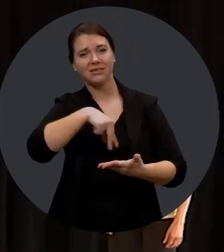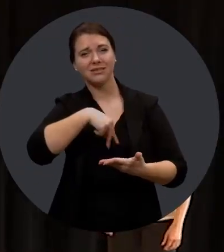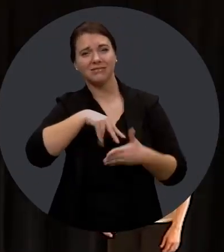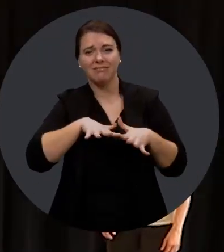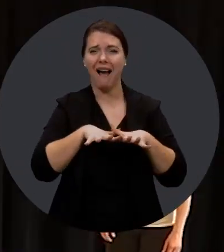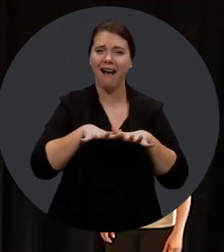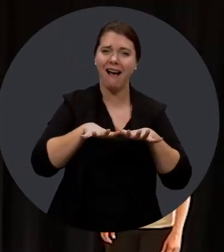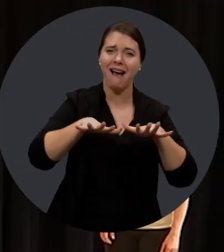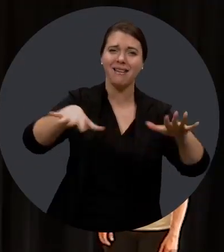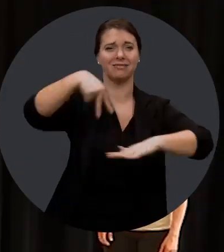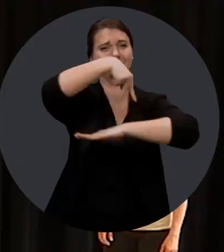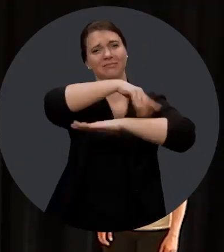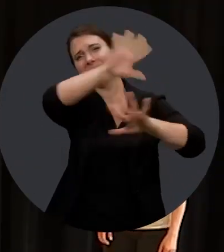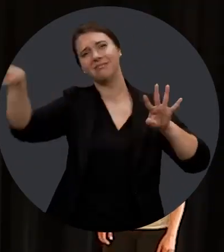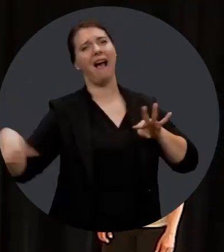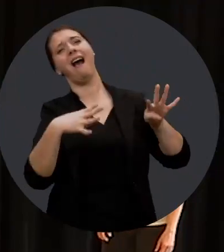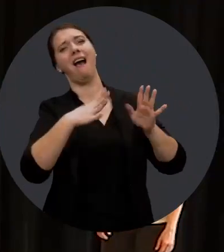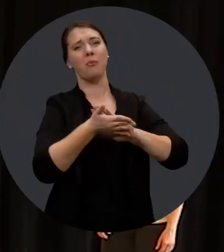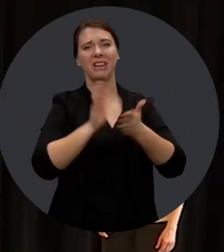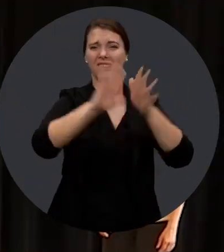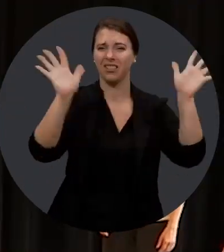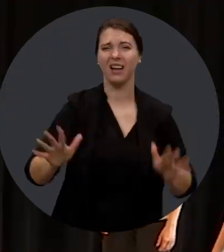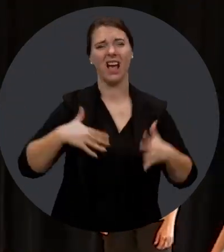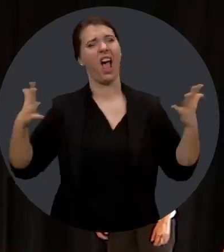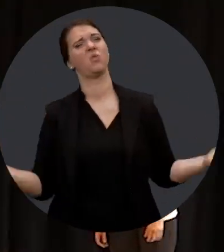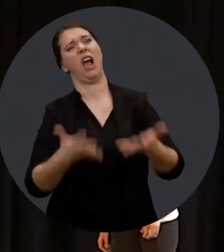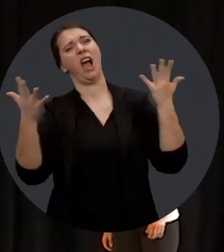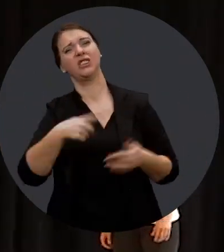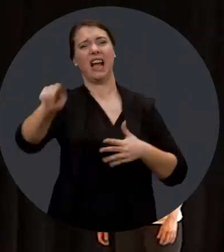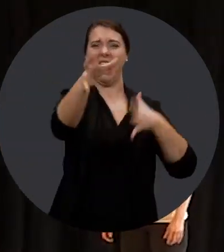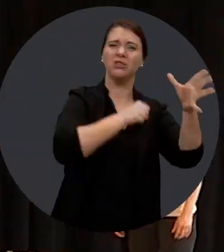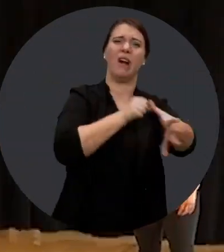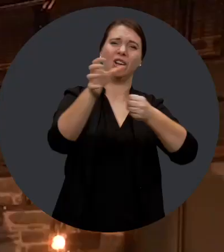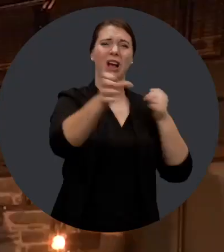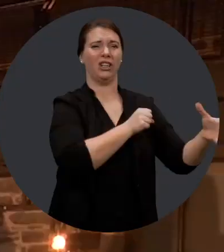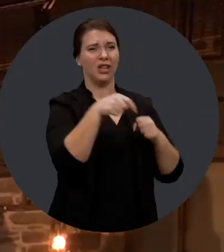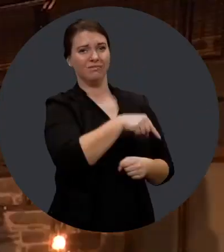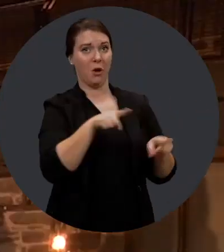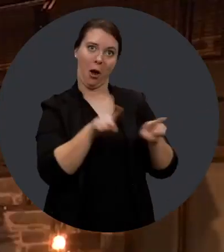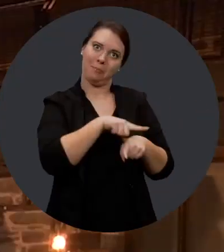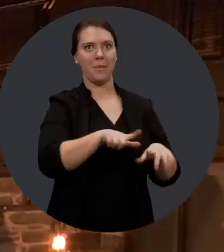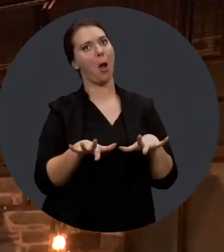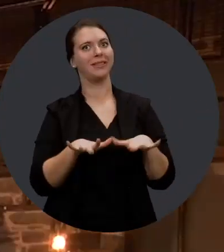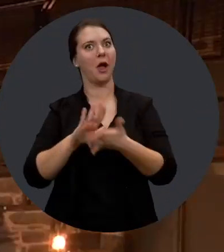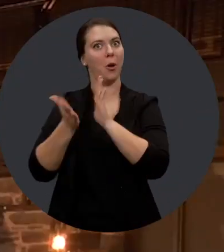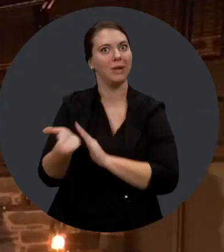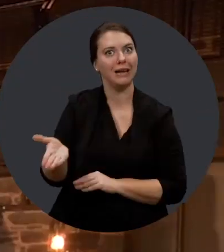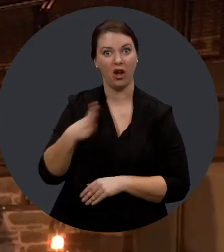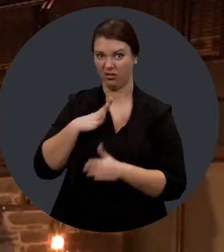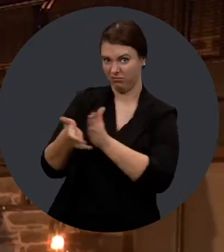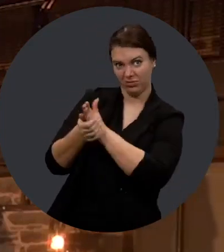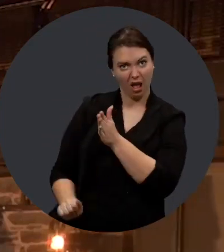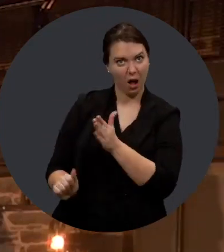'encourage, s'il y a des chorégraphes émergents, metteurs en scène, compagnie de théâtre, je vous encourage à les engager, je vous encourage